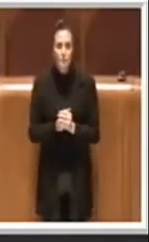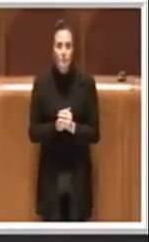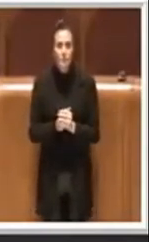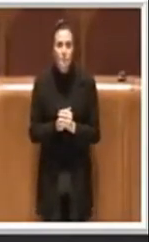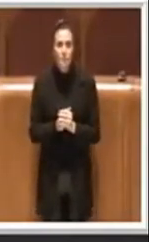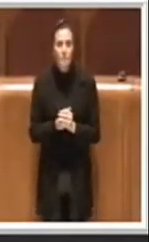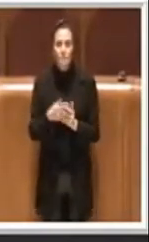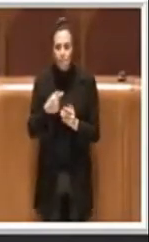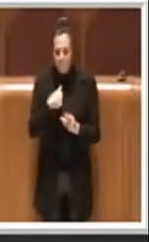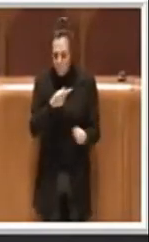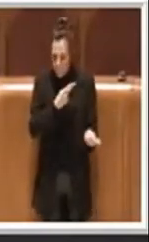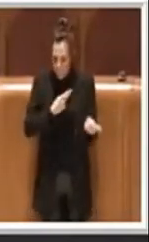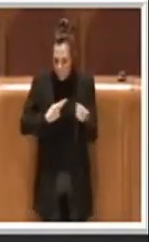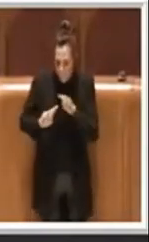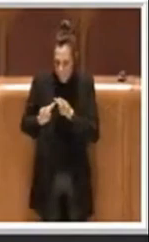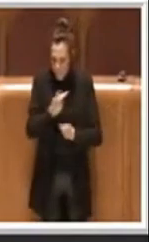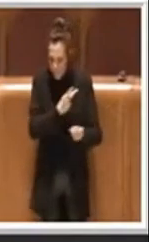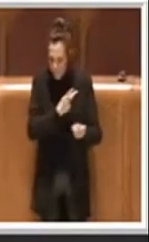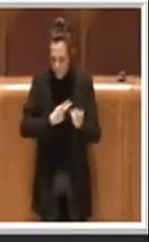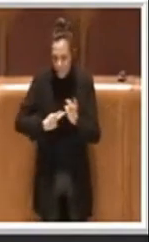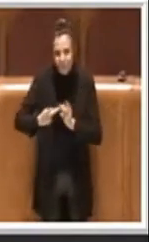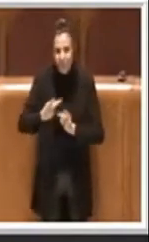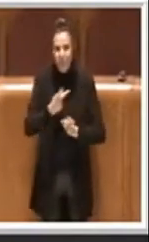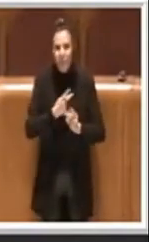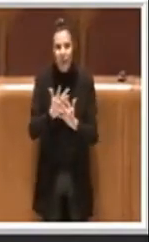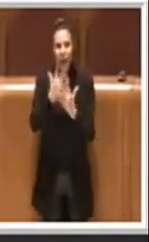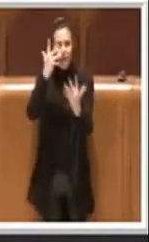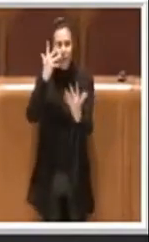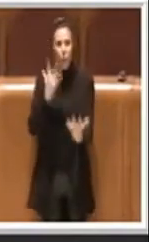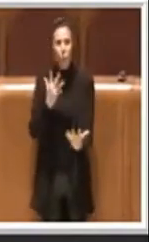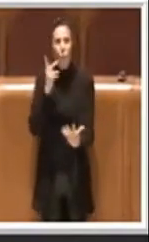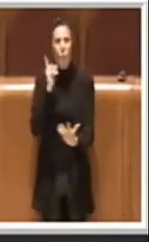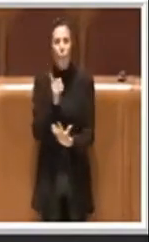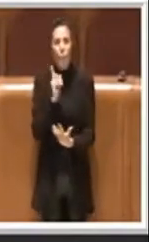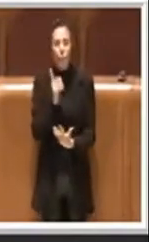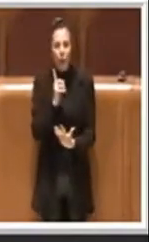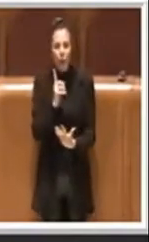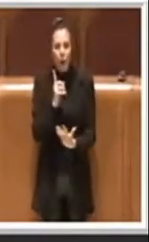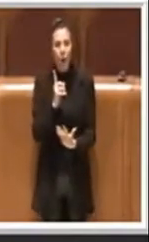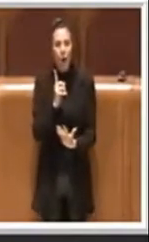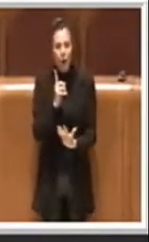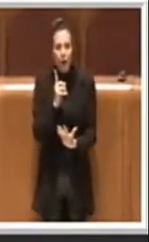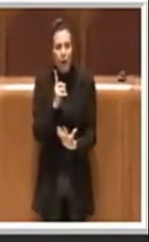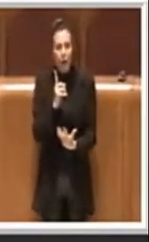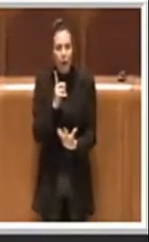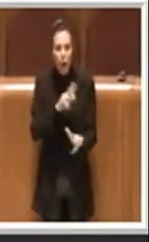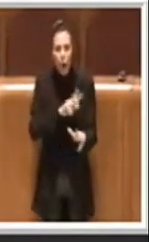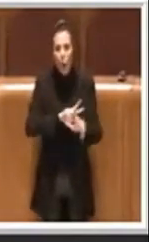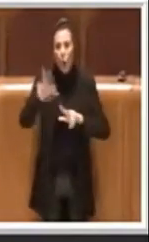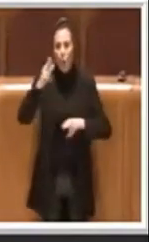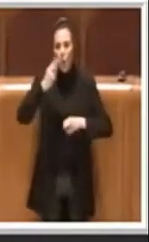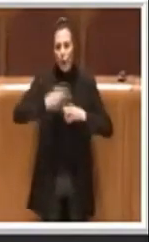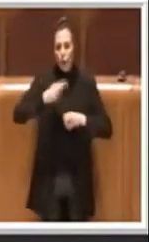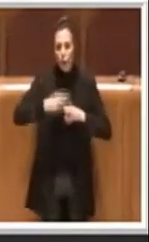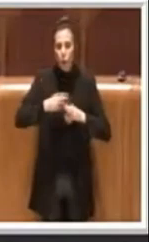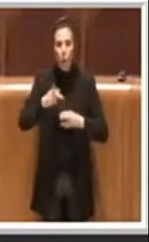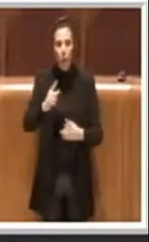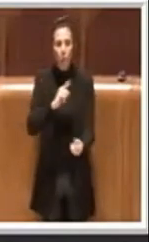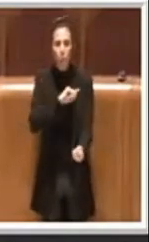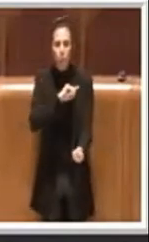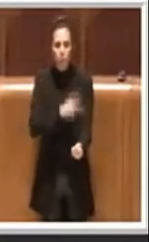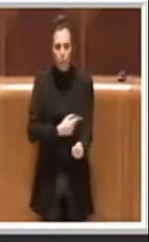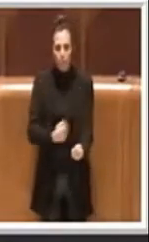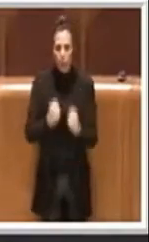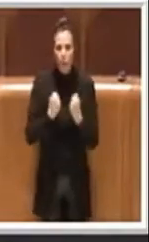Cerchiamo insomma ovviamente anche di mettere in risalto quella che è la potenzialità del Comune di Roma, sappiamo bene il Comune